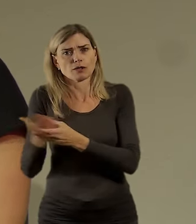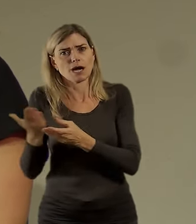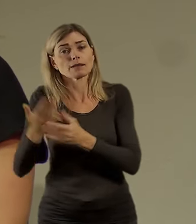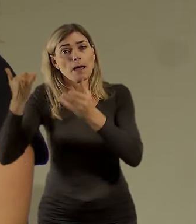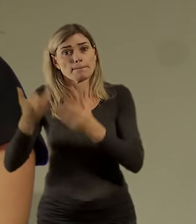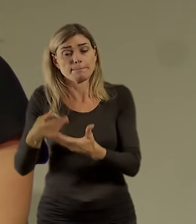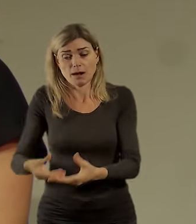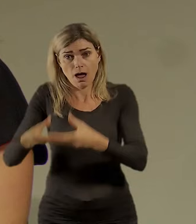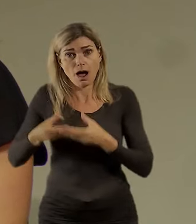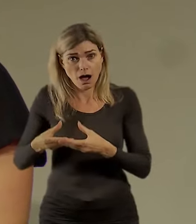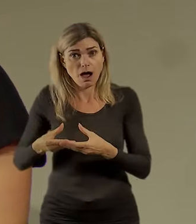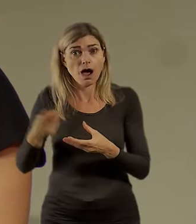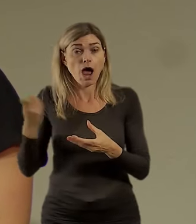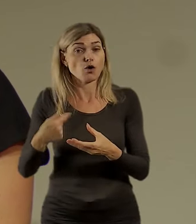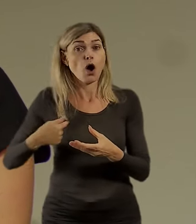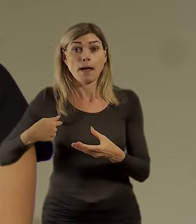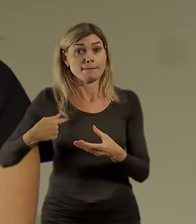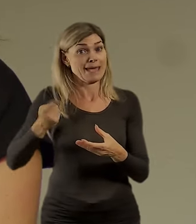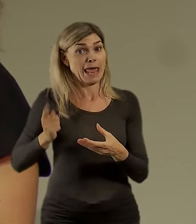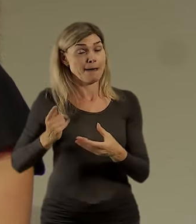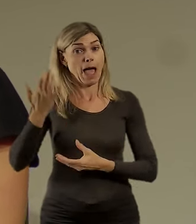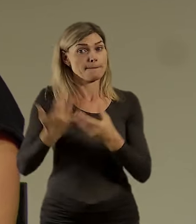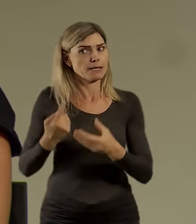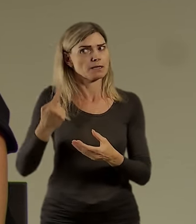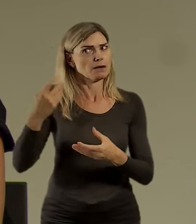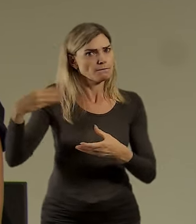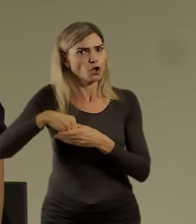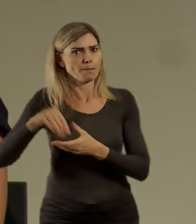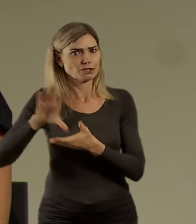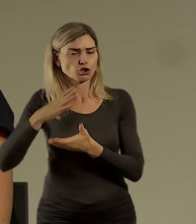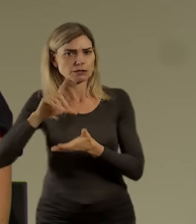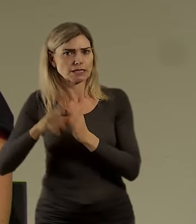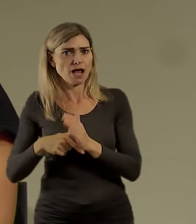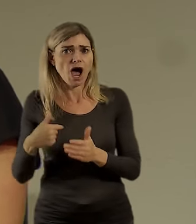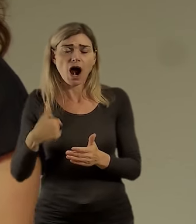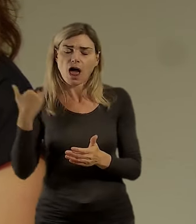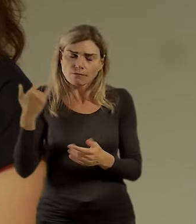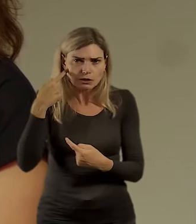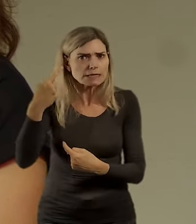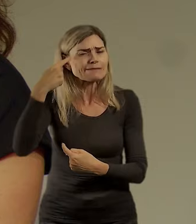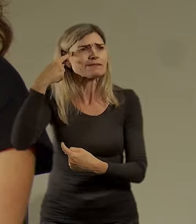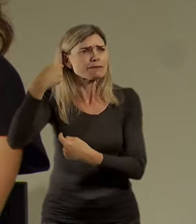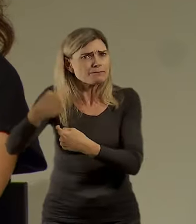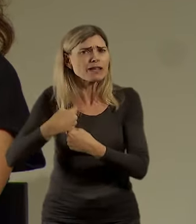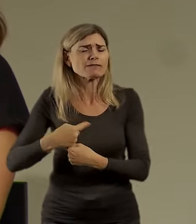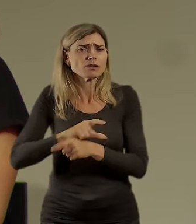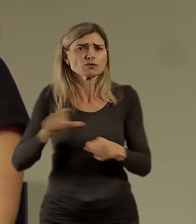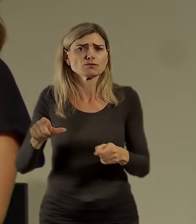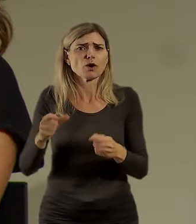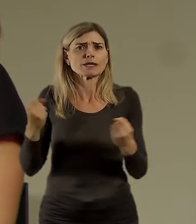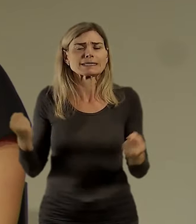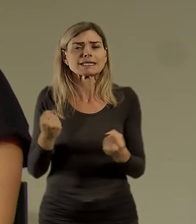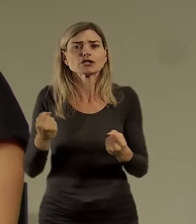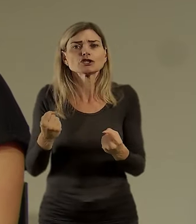vlastně říkají, že bychom až tak úplně neměli. Ale my to tam vždycky nějak s tomem dostaneme. My tam vždycky dáme takové to širší